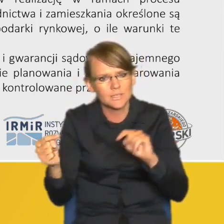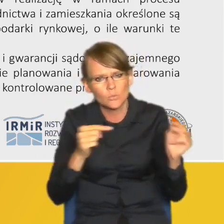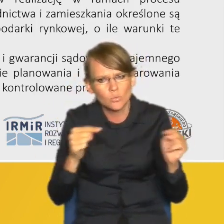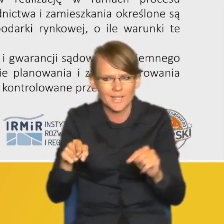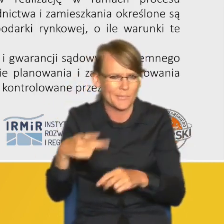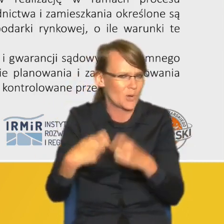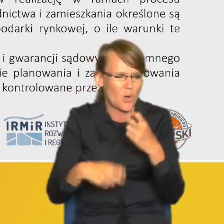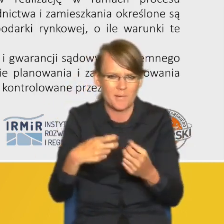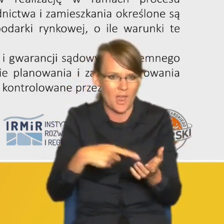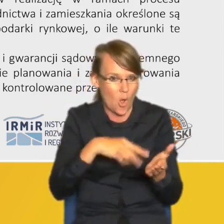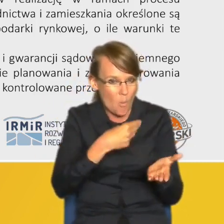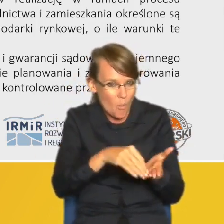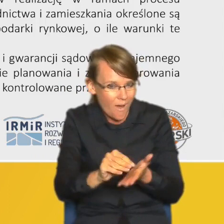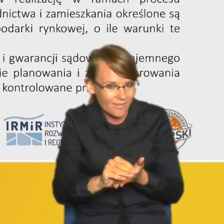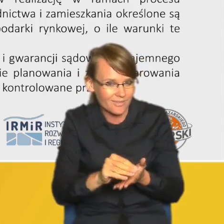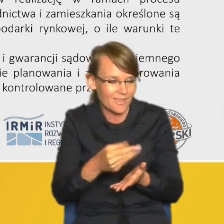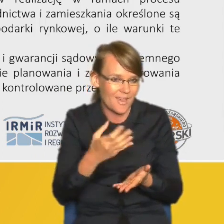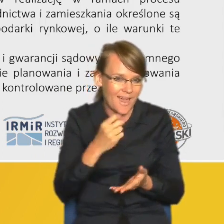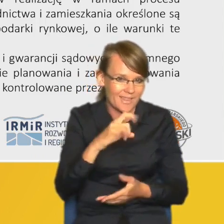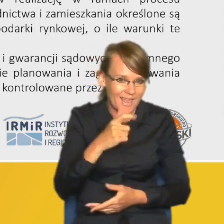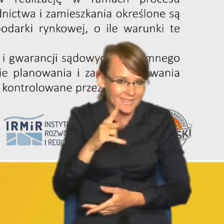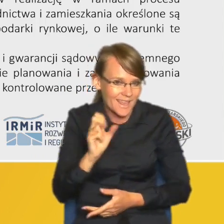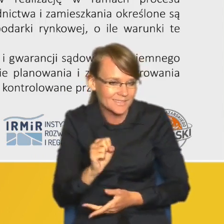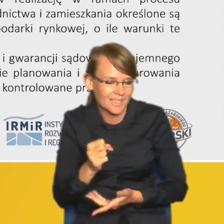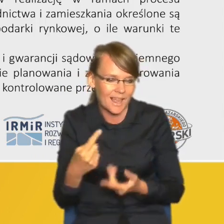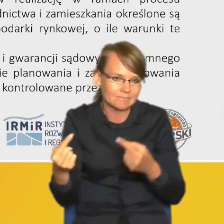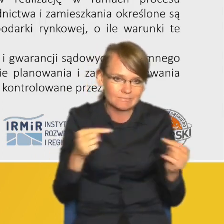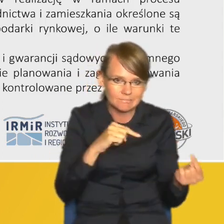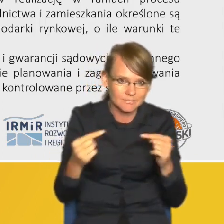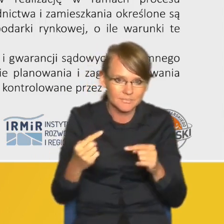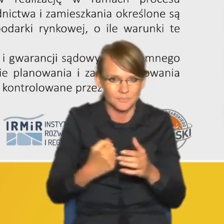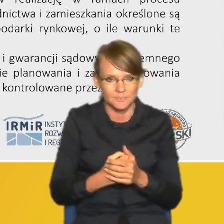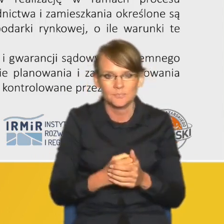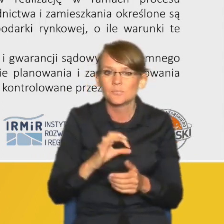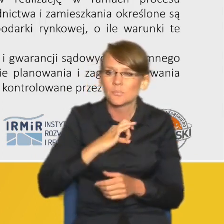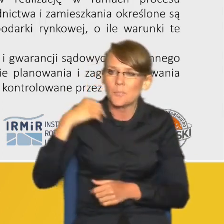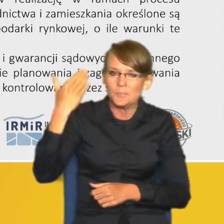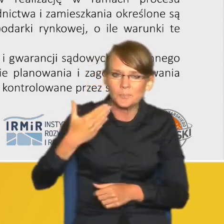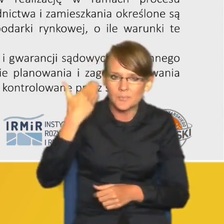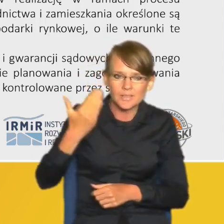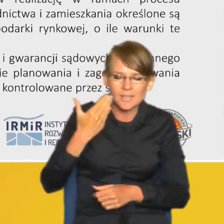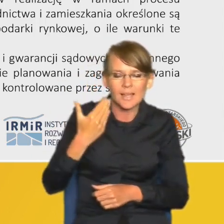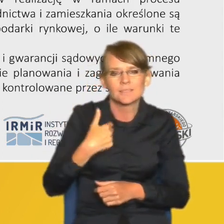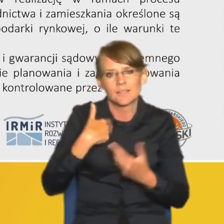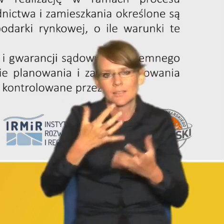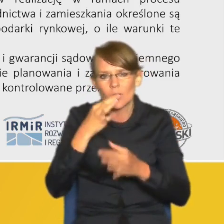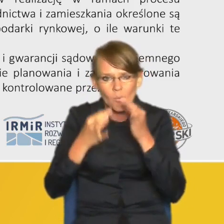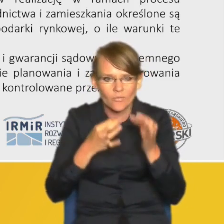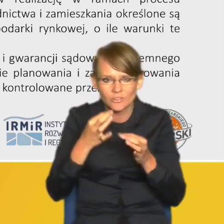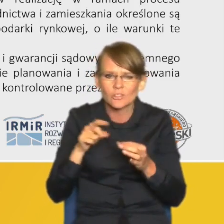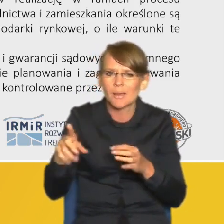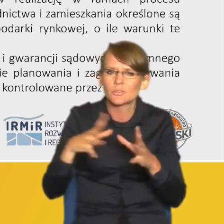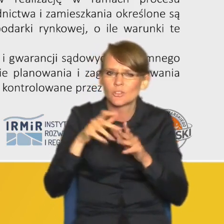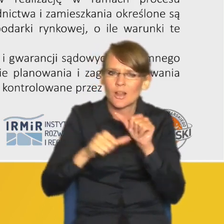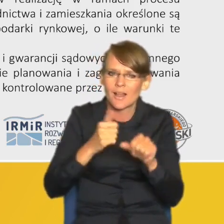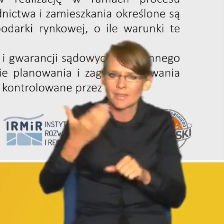i w mojej prezentacji chciałbym się odwołać do pewnych myśli które sformułował już ponad chyba 10 lat